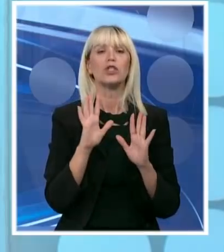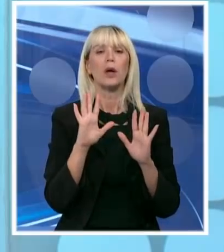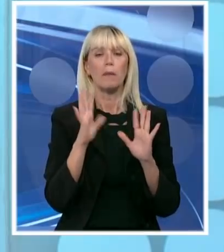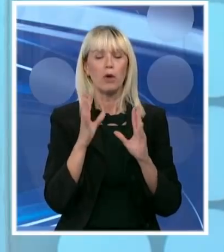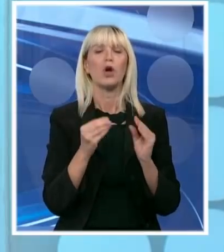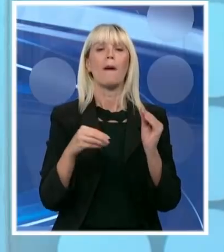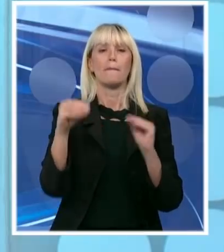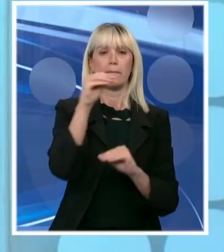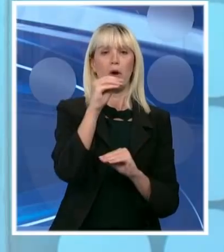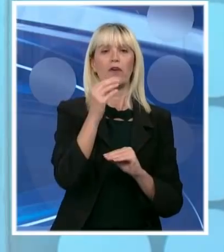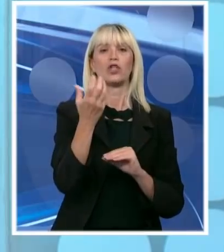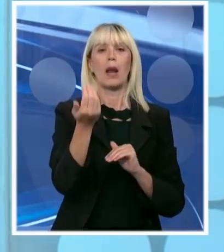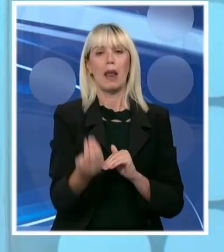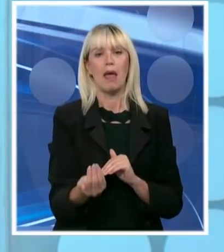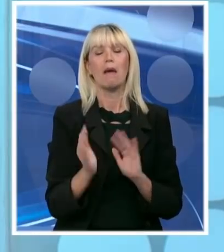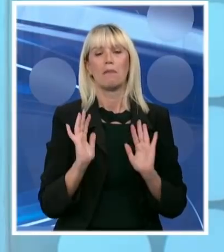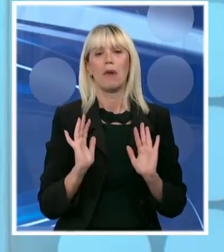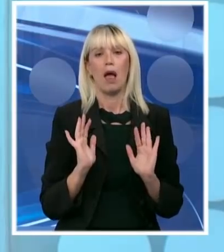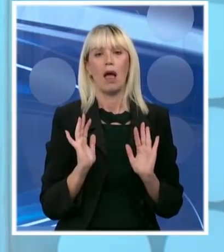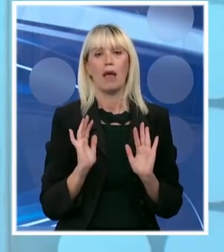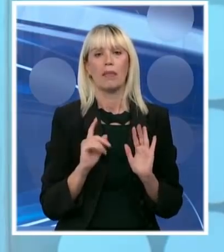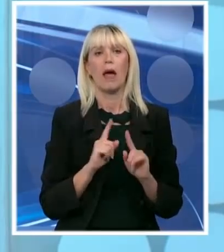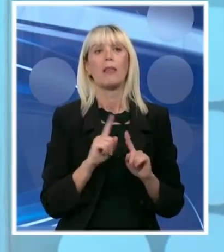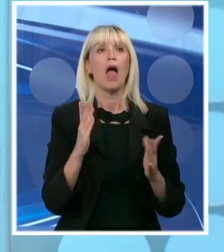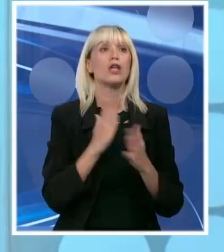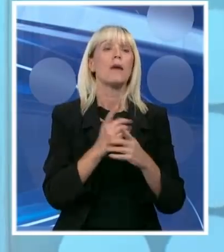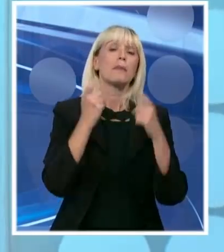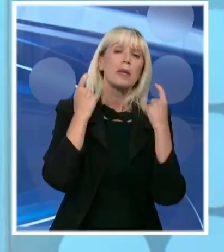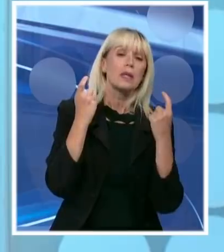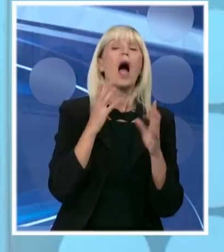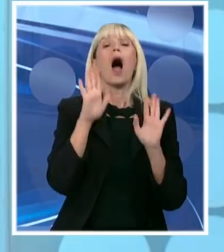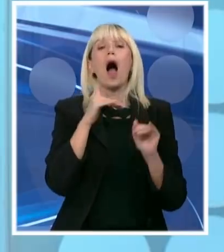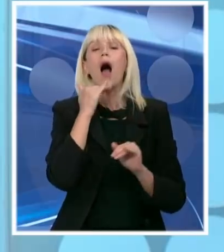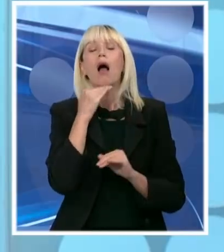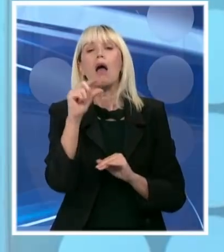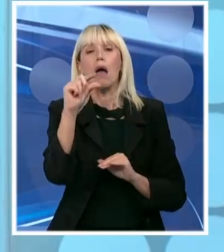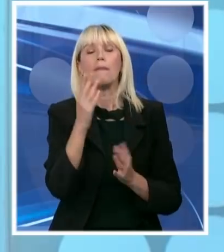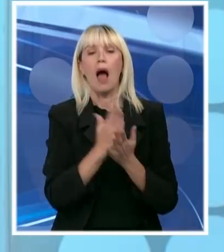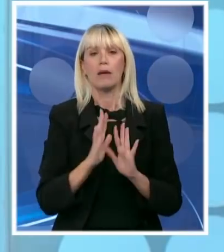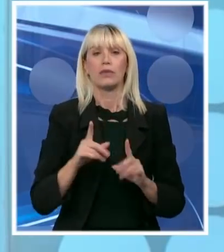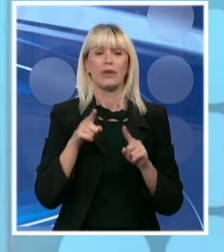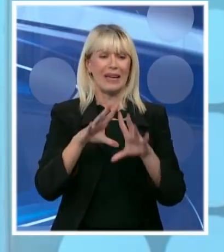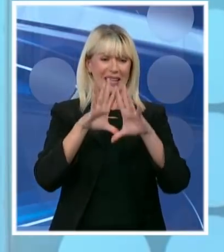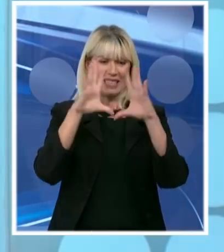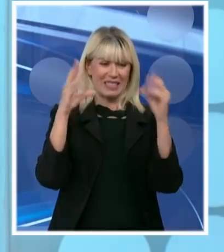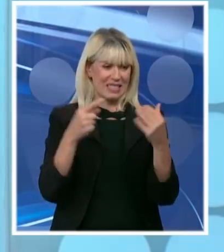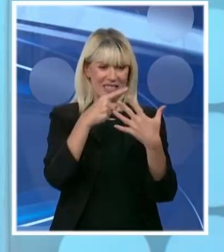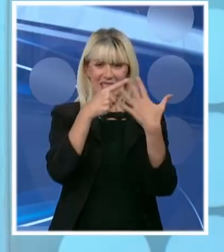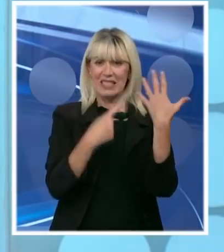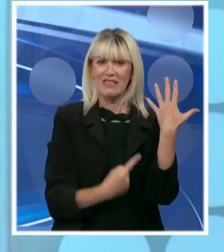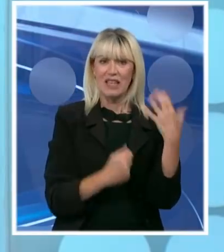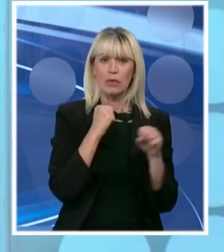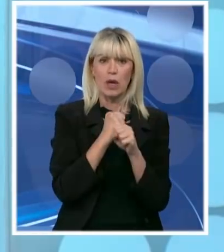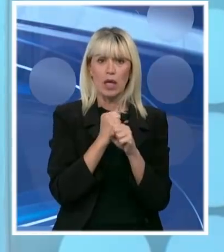plate, koje će biti manje od očekivanog, ali će ga, nadam se, biti. Dakle, sve ovo smo uradili, teške računice